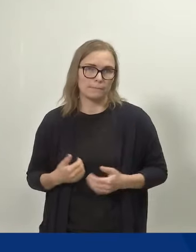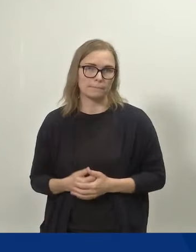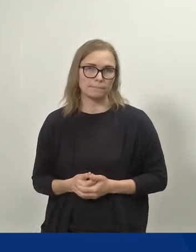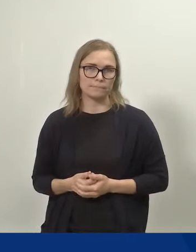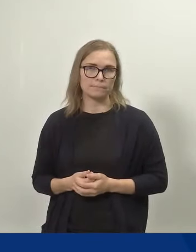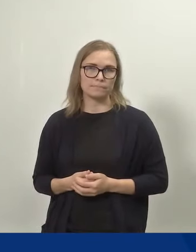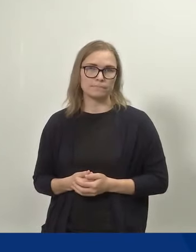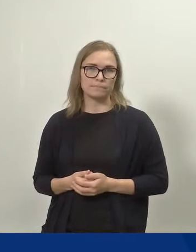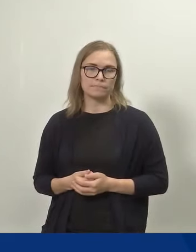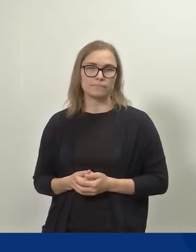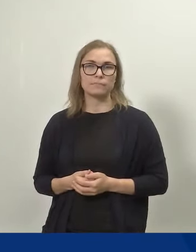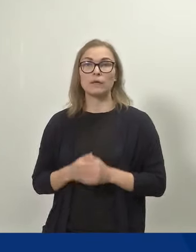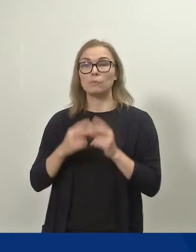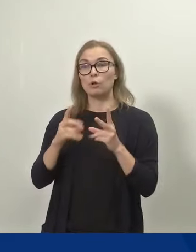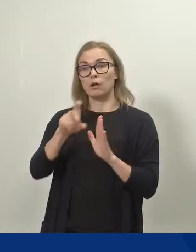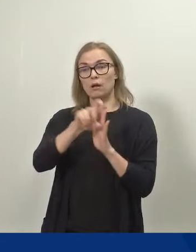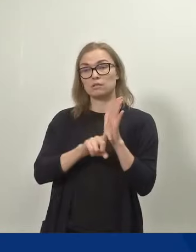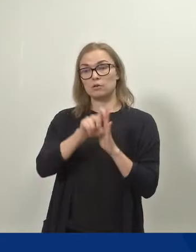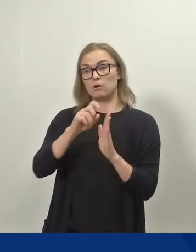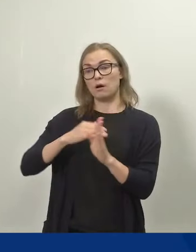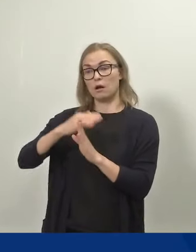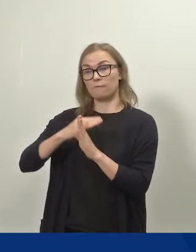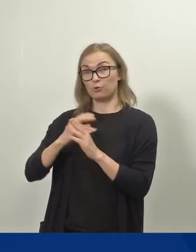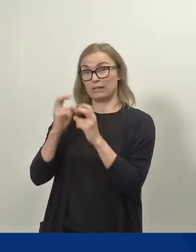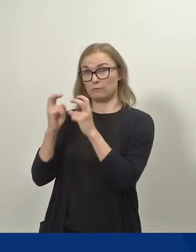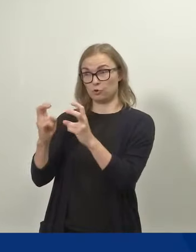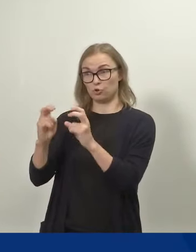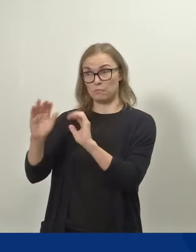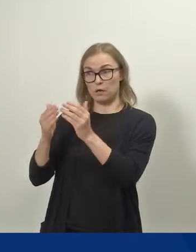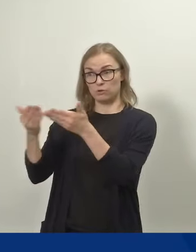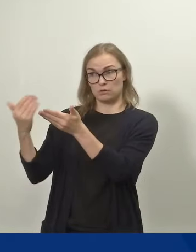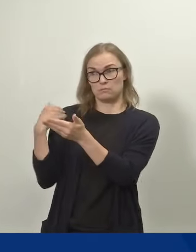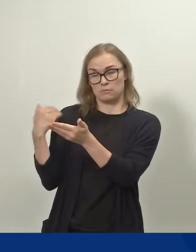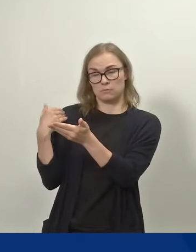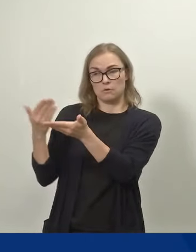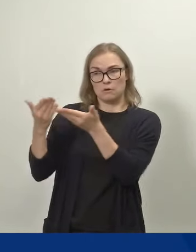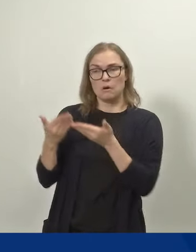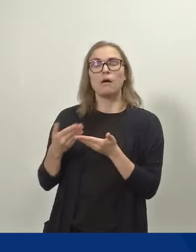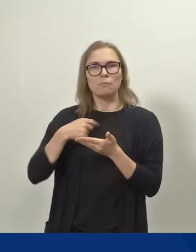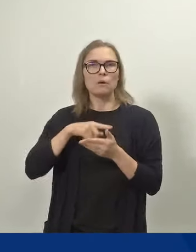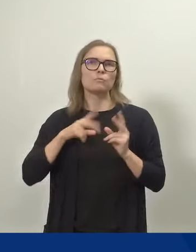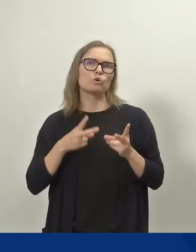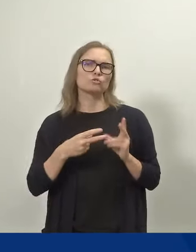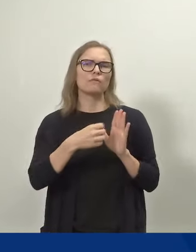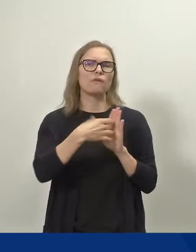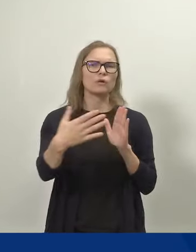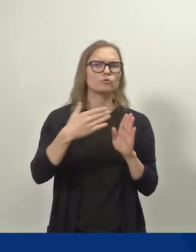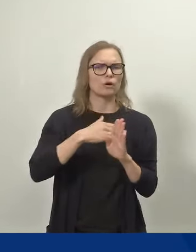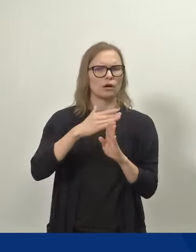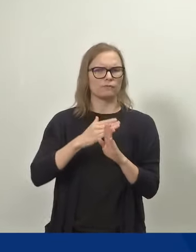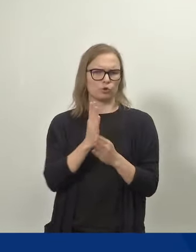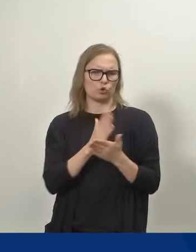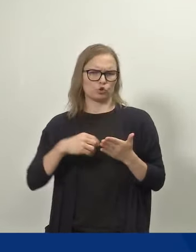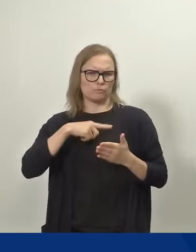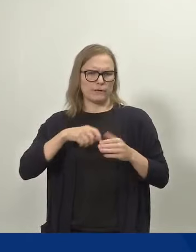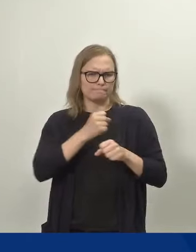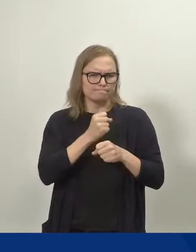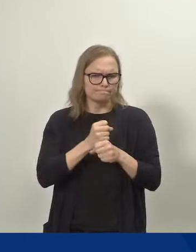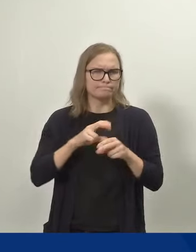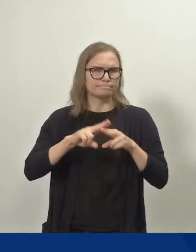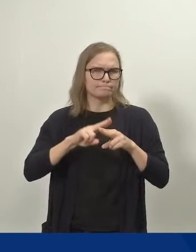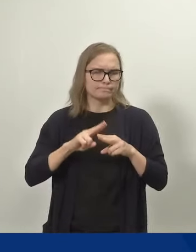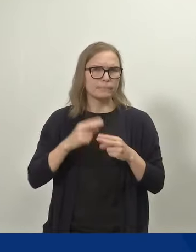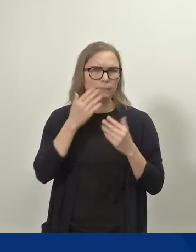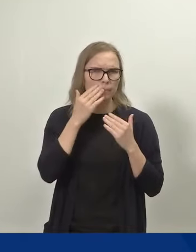lisäksi lainsäädäntöön arviointineuvoston palautteen pohjalta paranneltiin myös vaikutusten arviointiosiota, mutta tällä ei ollut